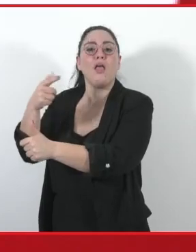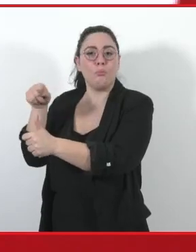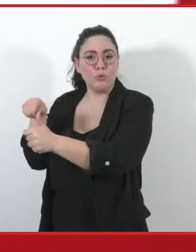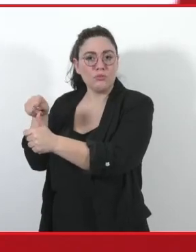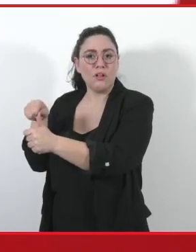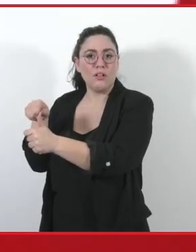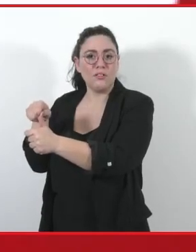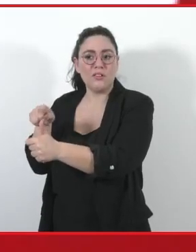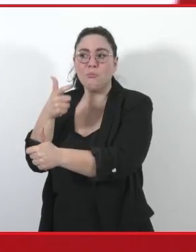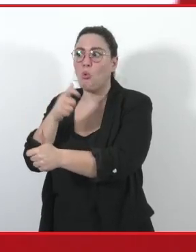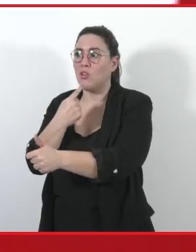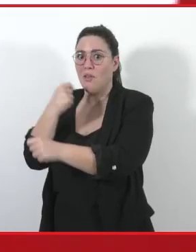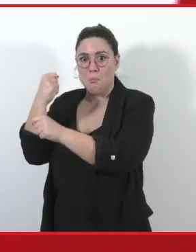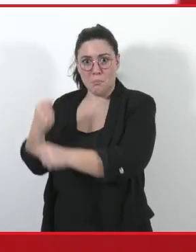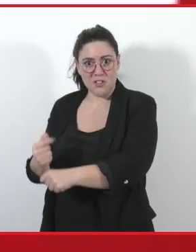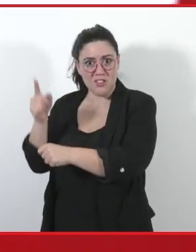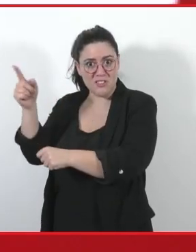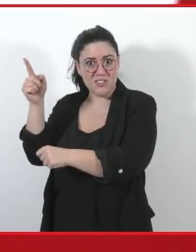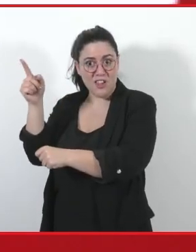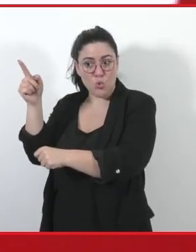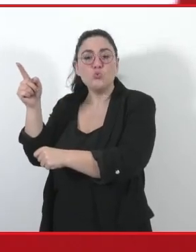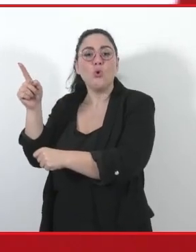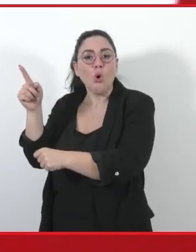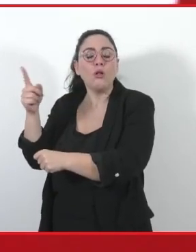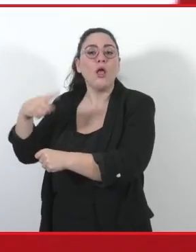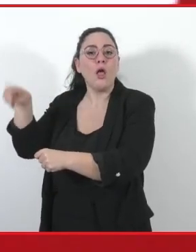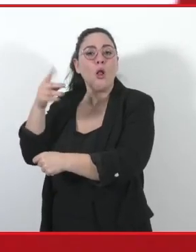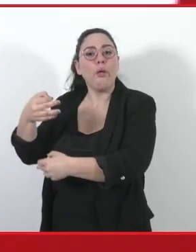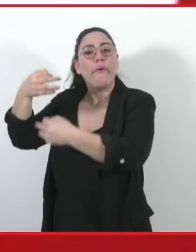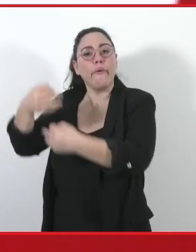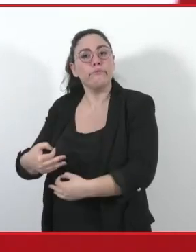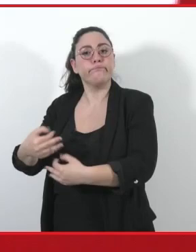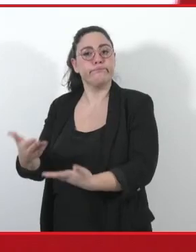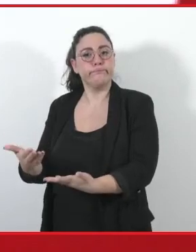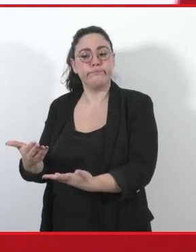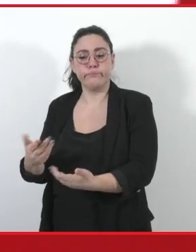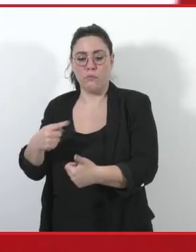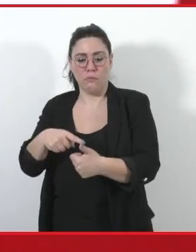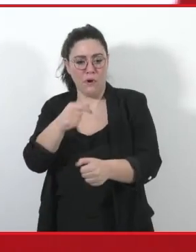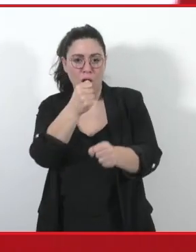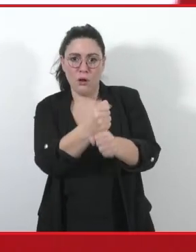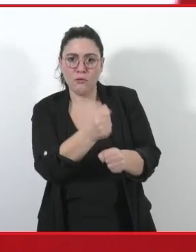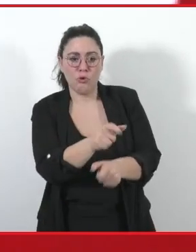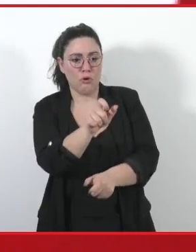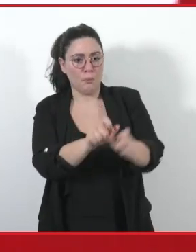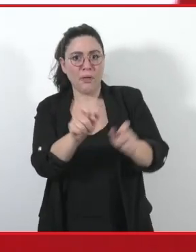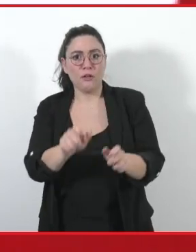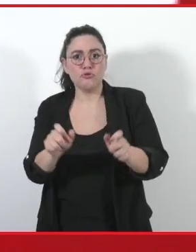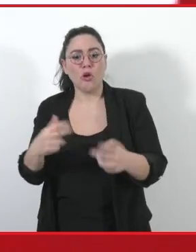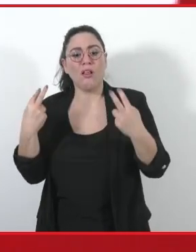nelle istituzioni che poi assume le decisioni, anche quelle che riguardano il lavoro, le persone che noi